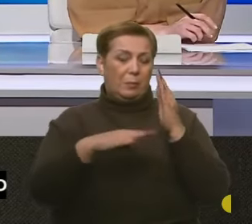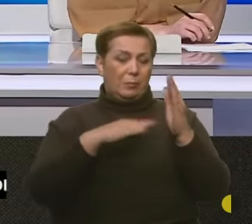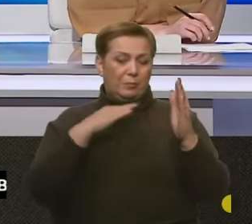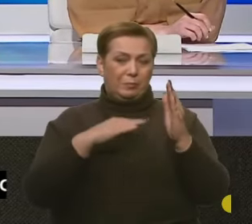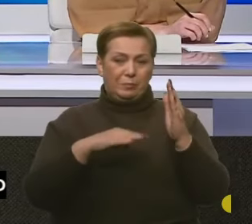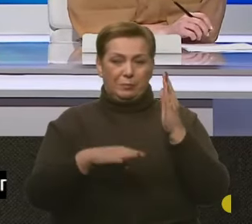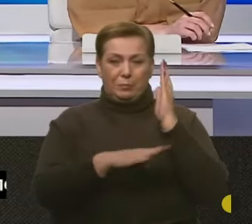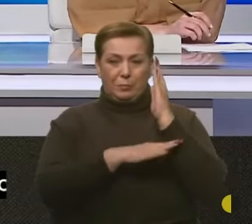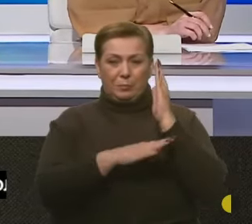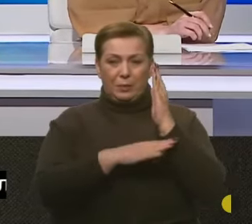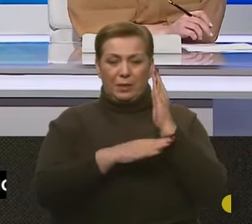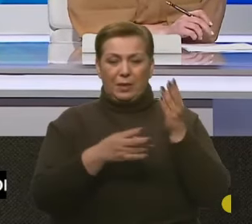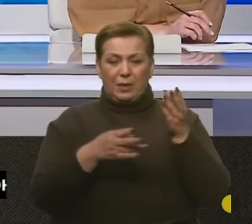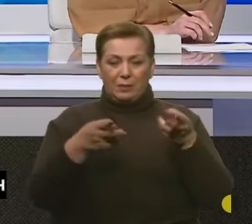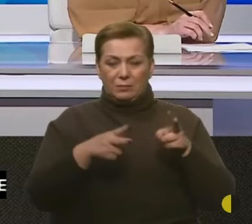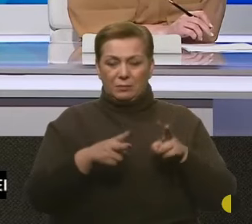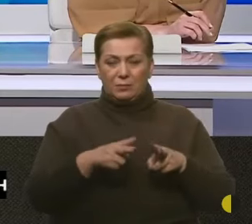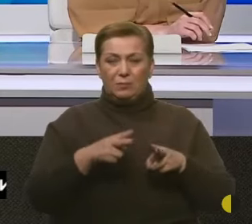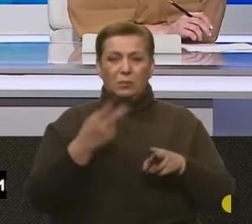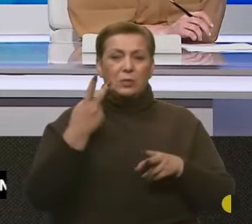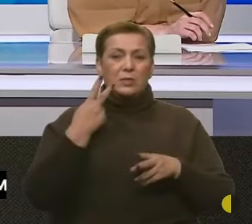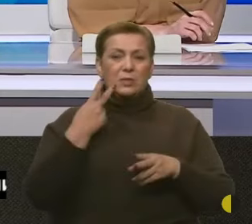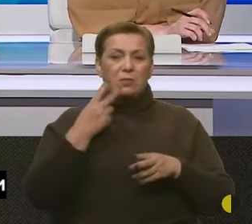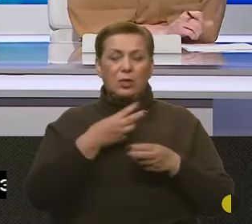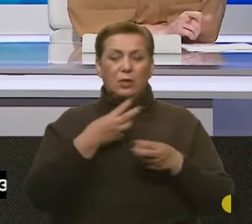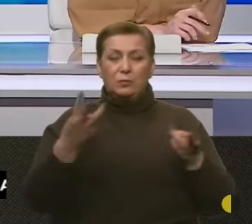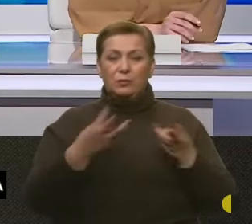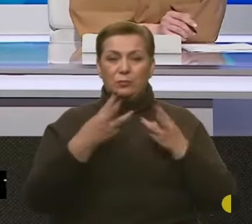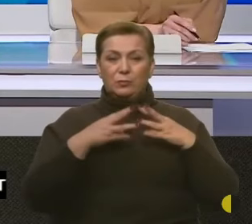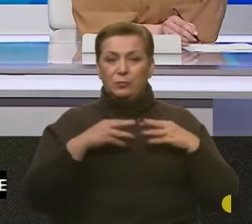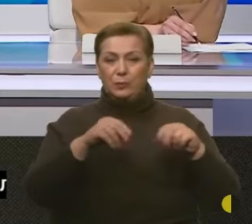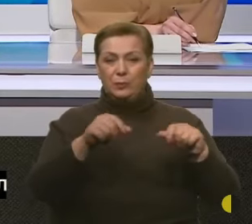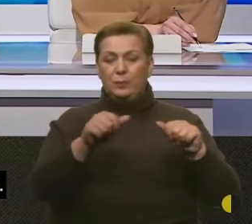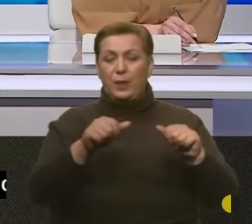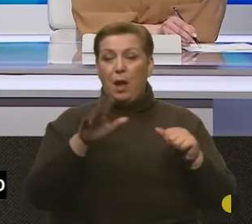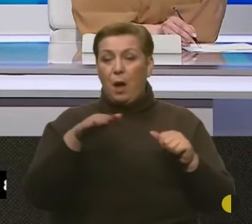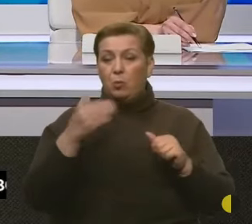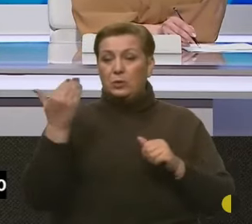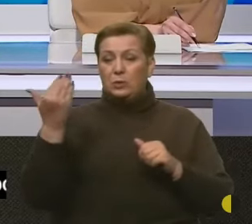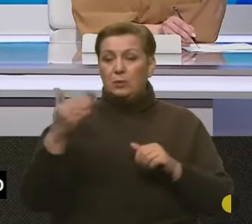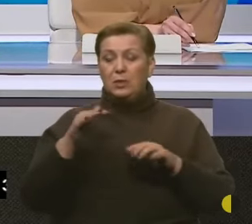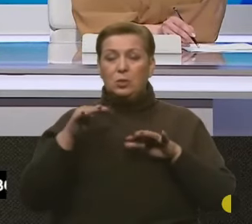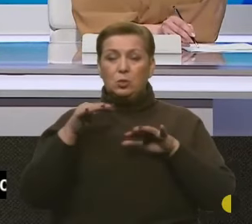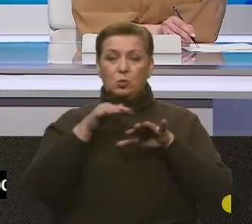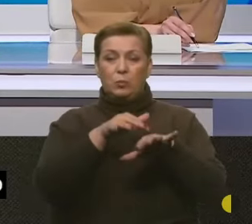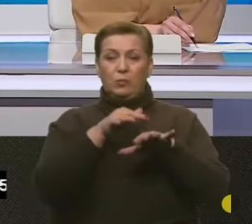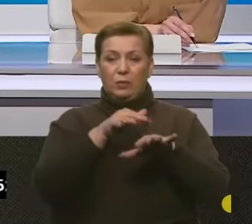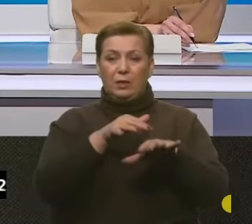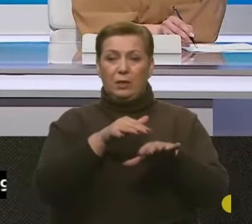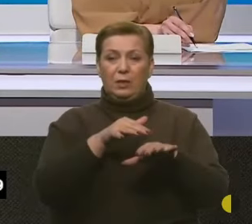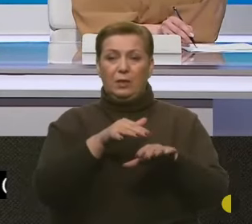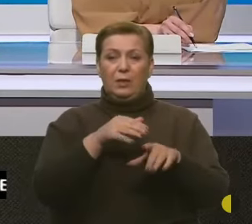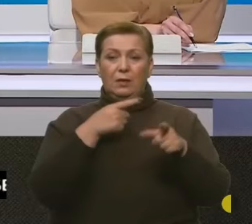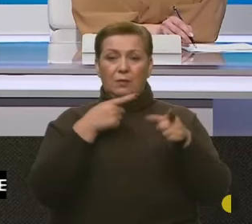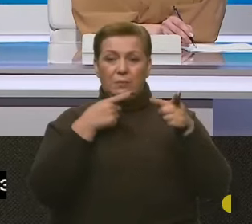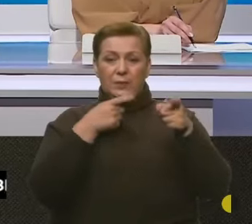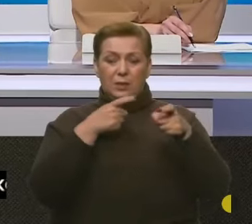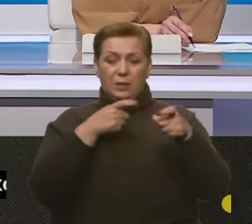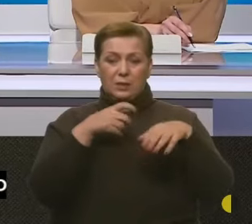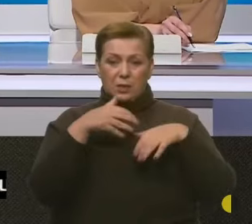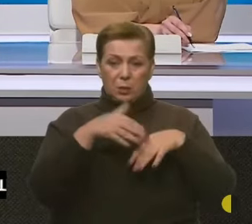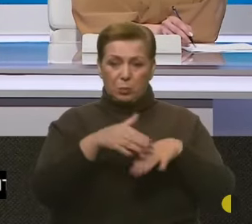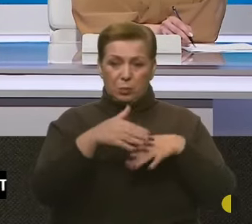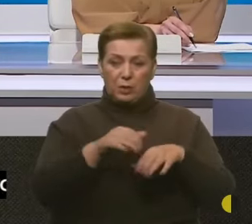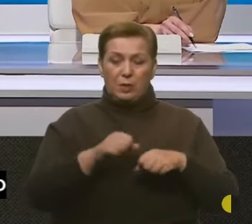І потім їхні штурмовики йдуть в стрілецькі бої, намагаються відбити ті